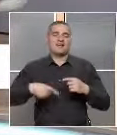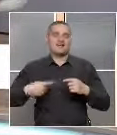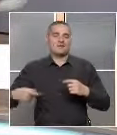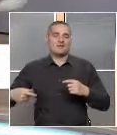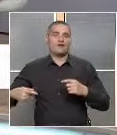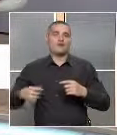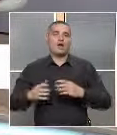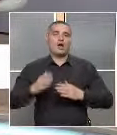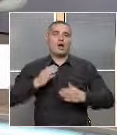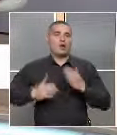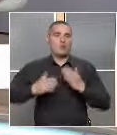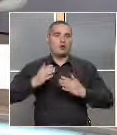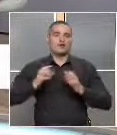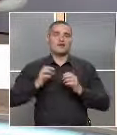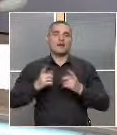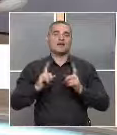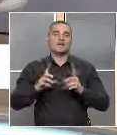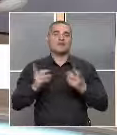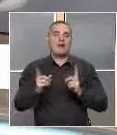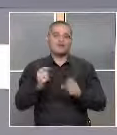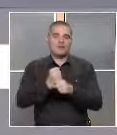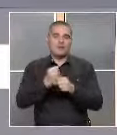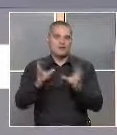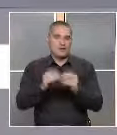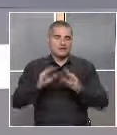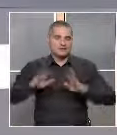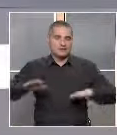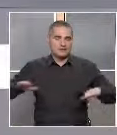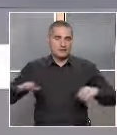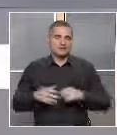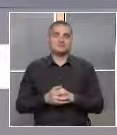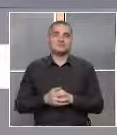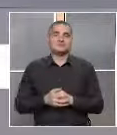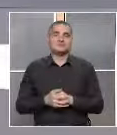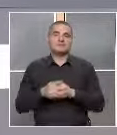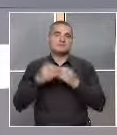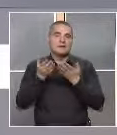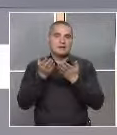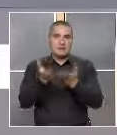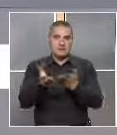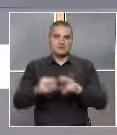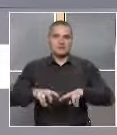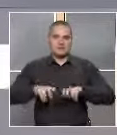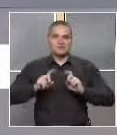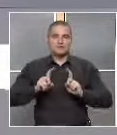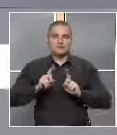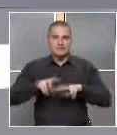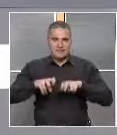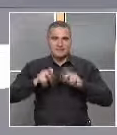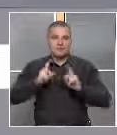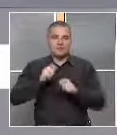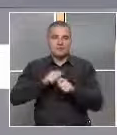в децата, които работят заедно с тях? Сега тези изследвания, които проведахме през